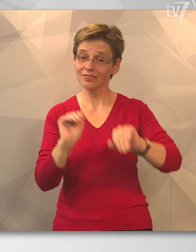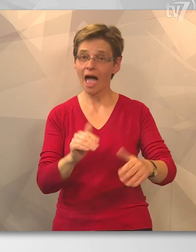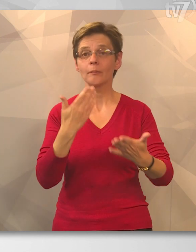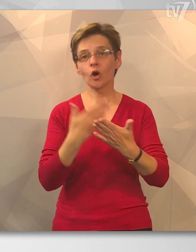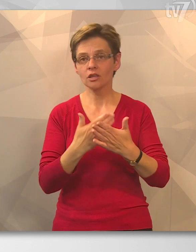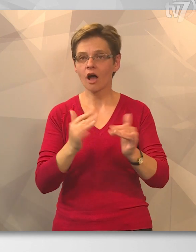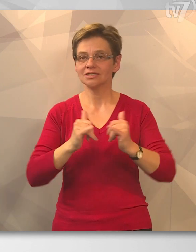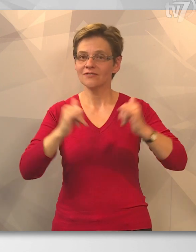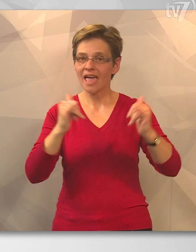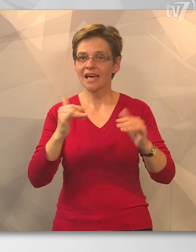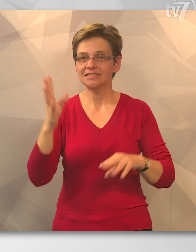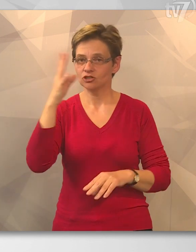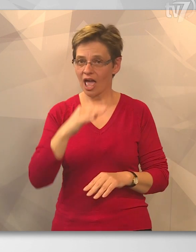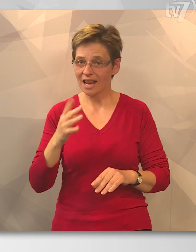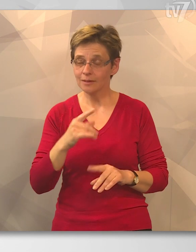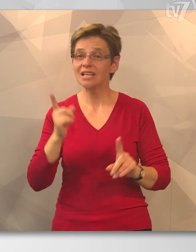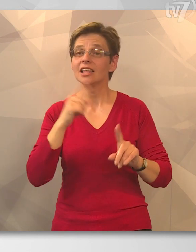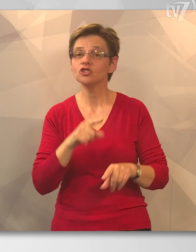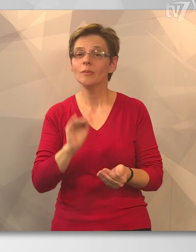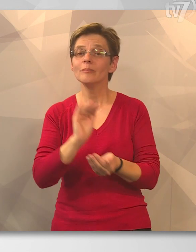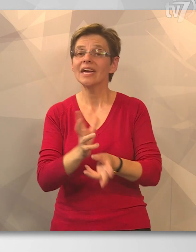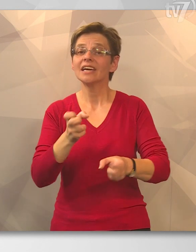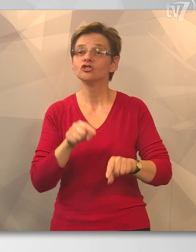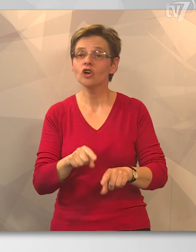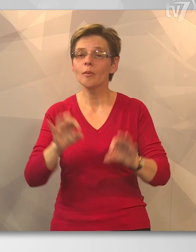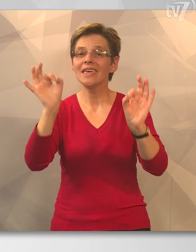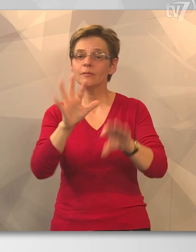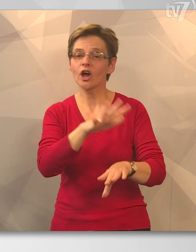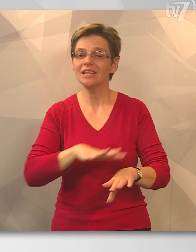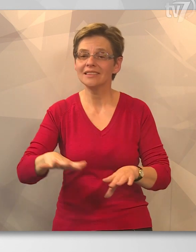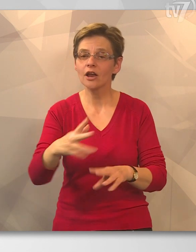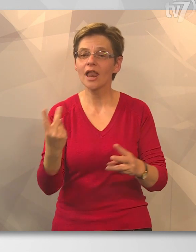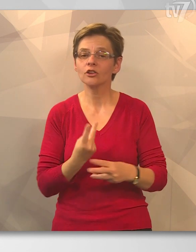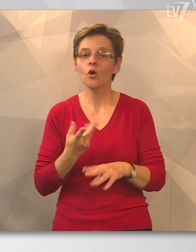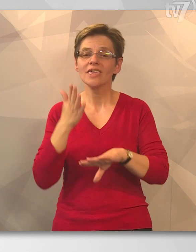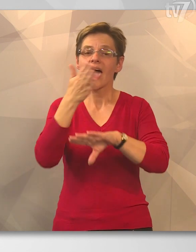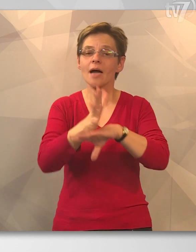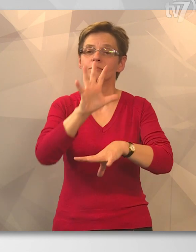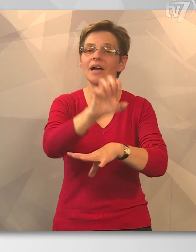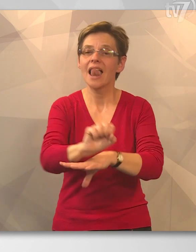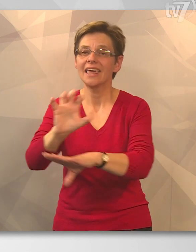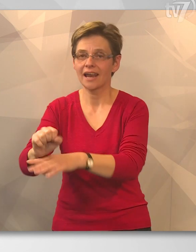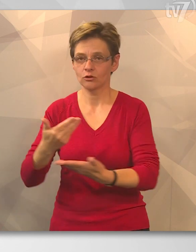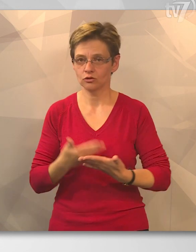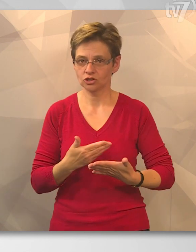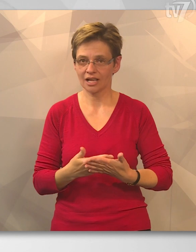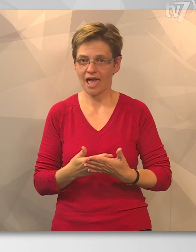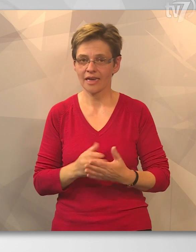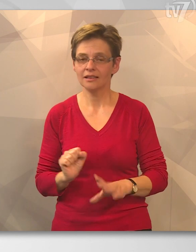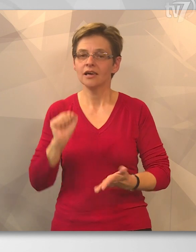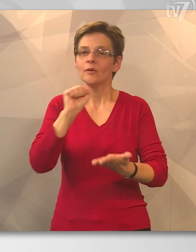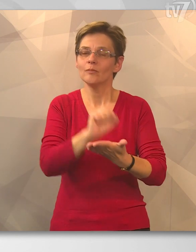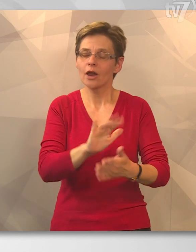ugyanis támogatja azokat a fejlesztési elképzeléseket, amelyek a Békés Csabai ipari területek könnyebb elérhetőségét célozza.